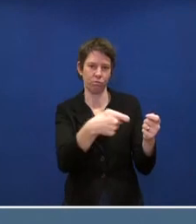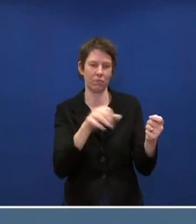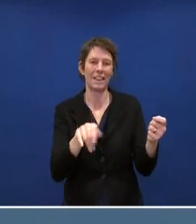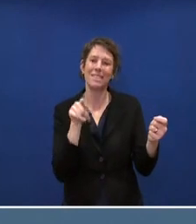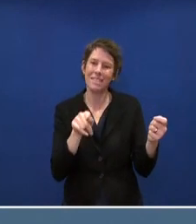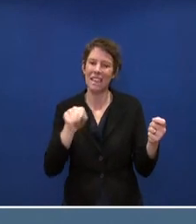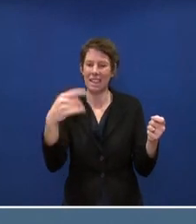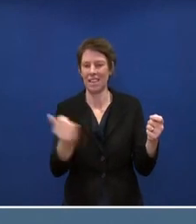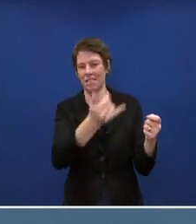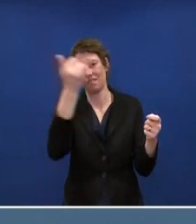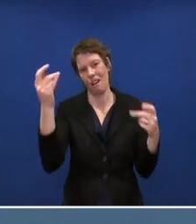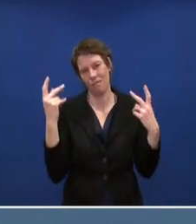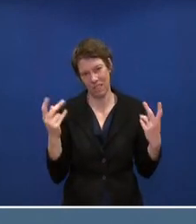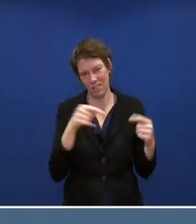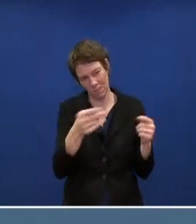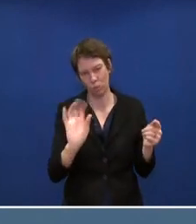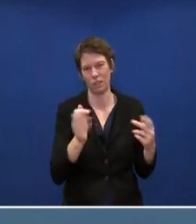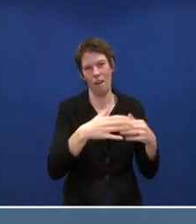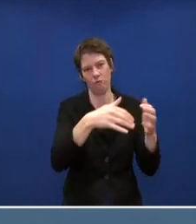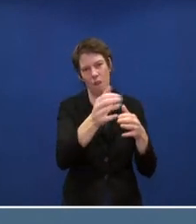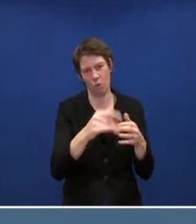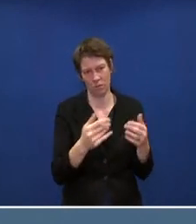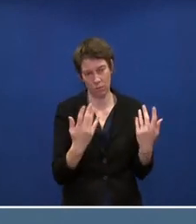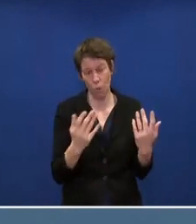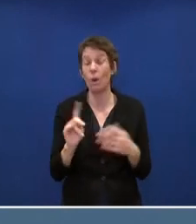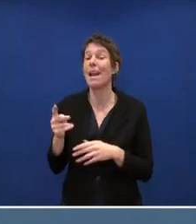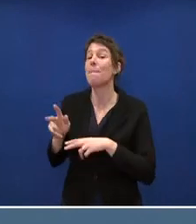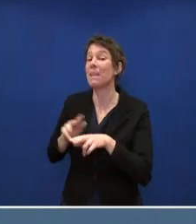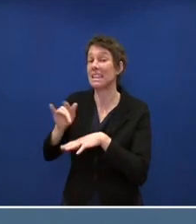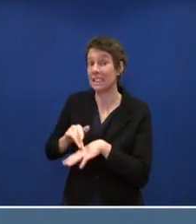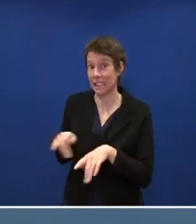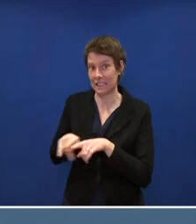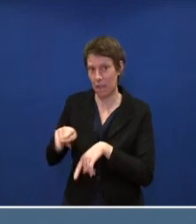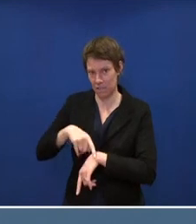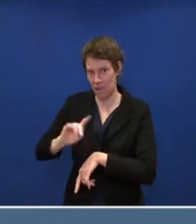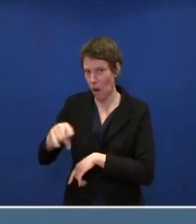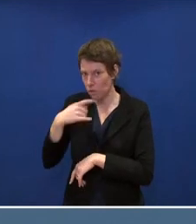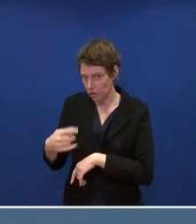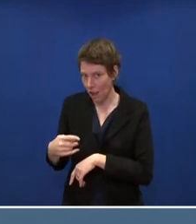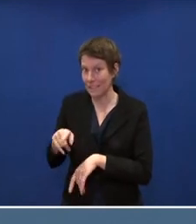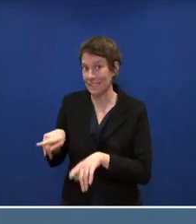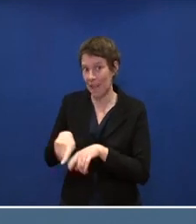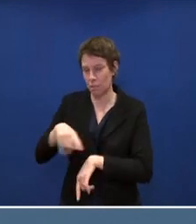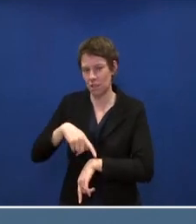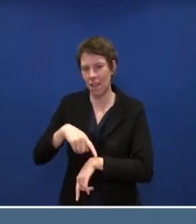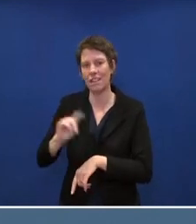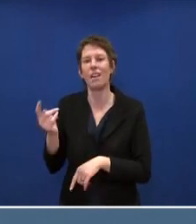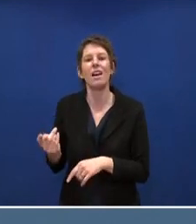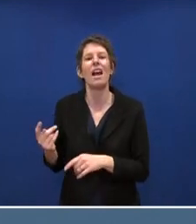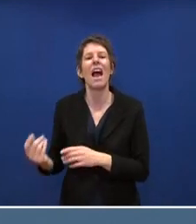Anstrengungen für die nächsten Jahre. Da muss mehr passieren. gleichzeitig, das hat die Ministerin auch noch mal deutlich unterstrichen, werden wir den Ausbau der